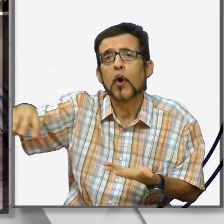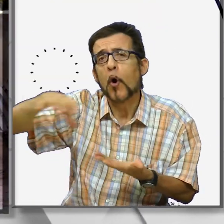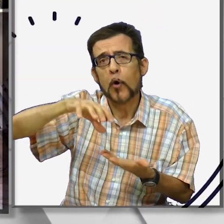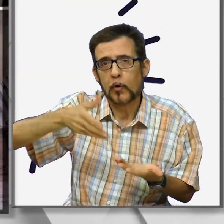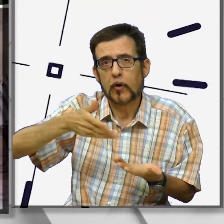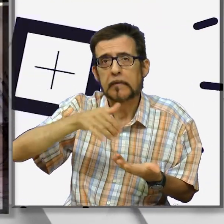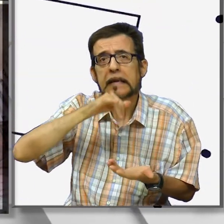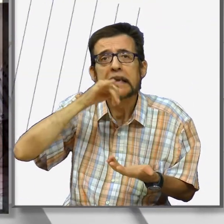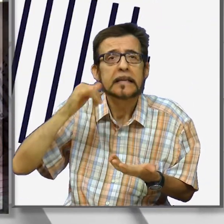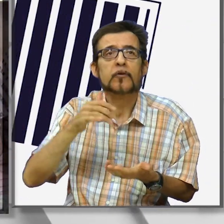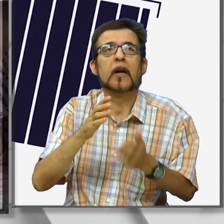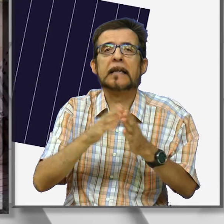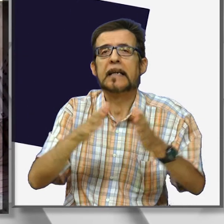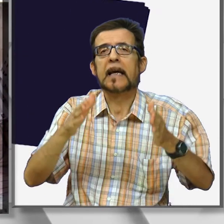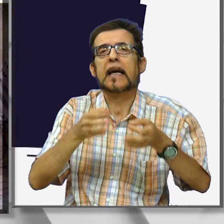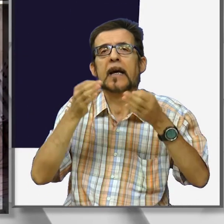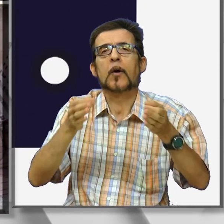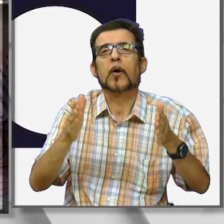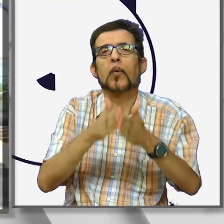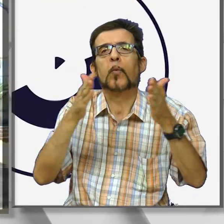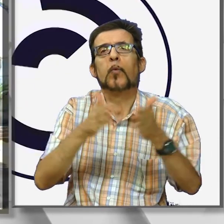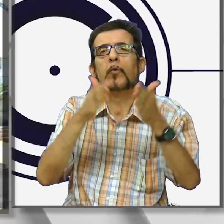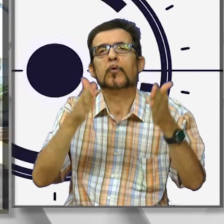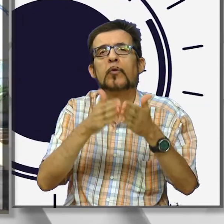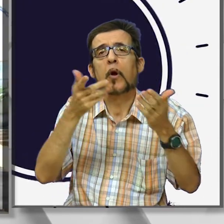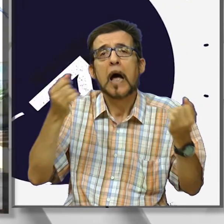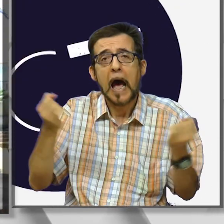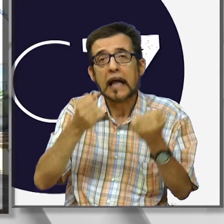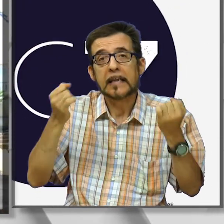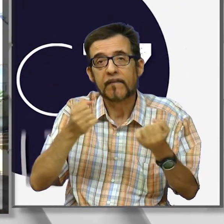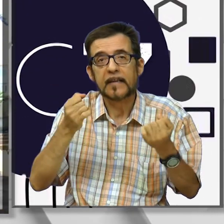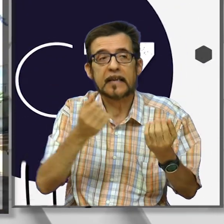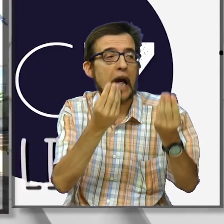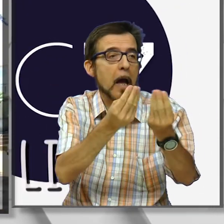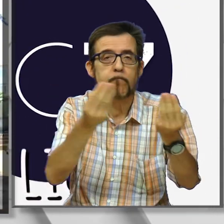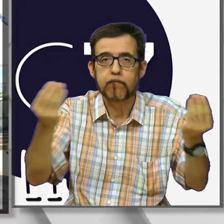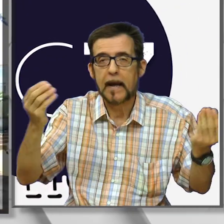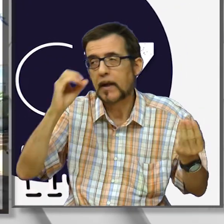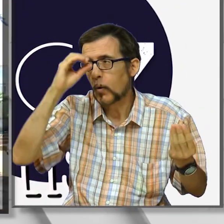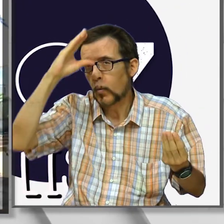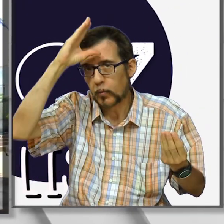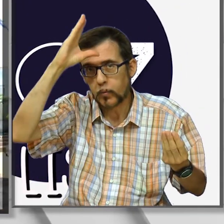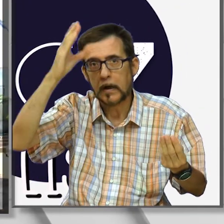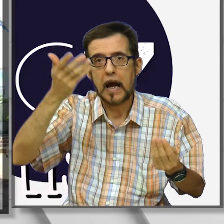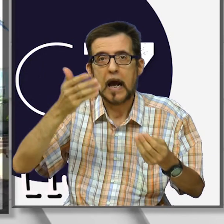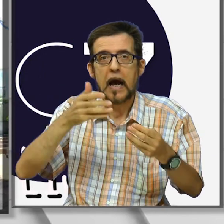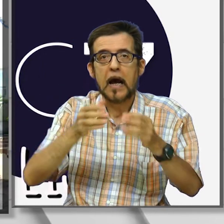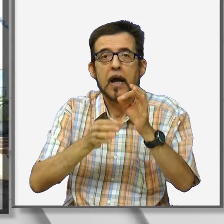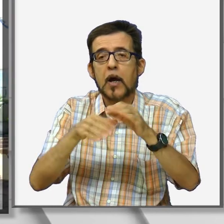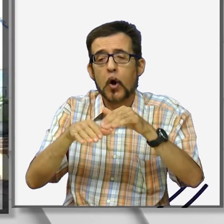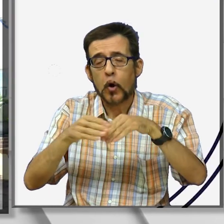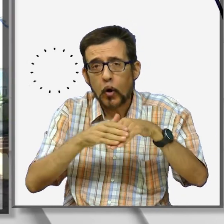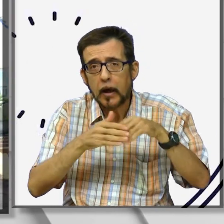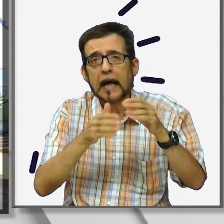esigenze di culto dobbiamo ricordare soprattutto le attività a favore dei beni culturali, la conservazione, la fruizione,